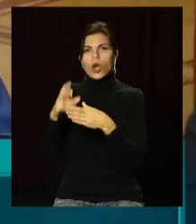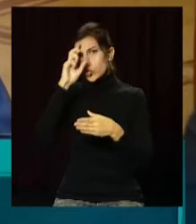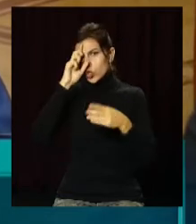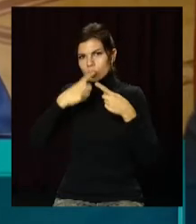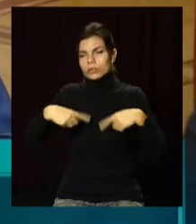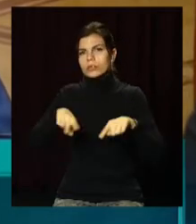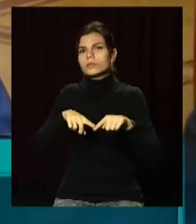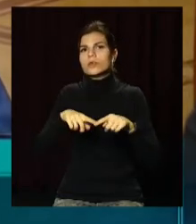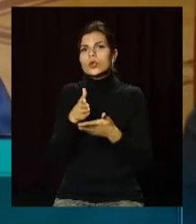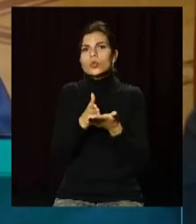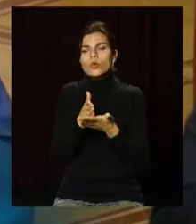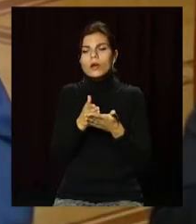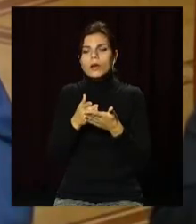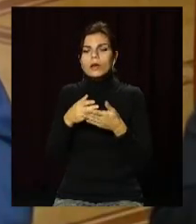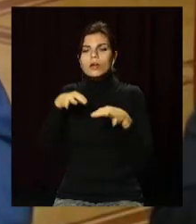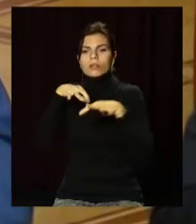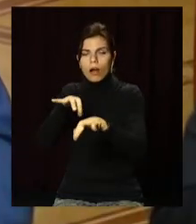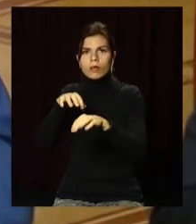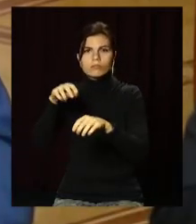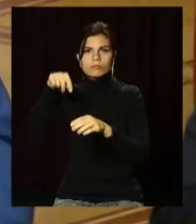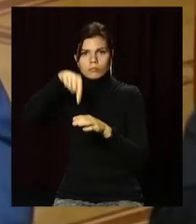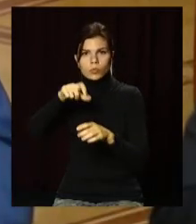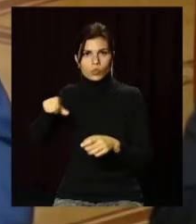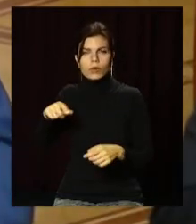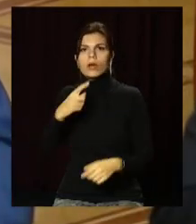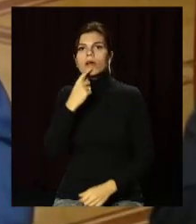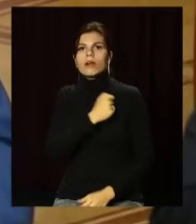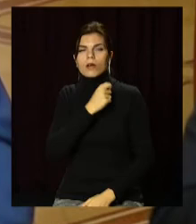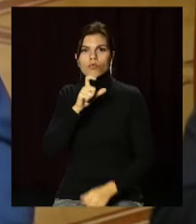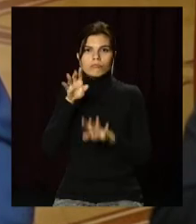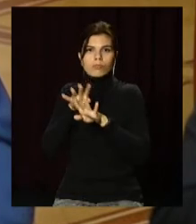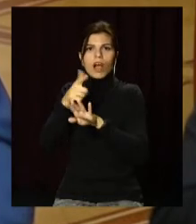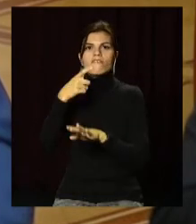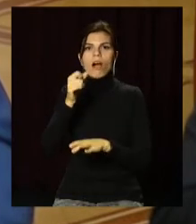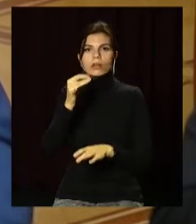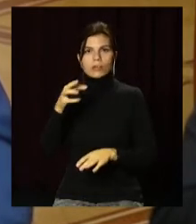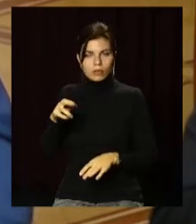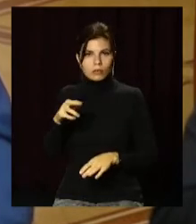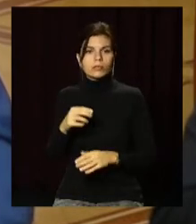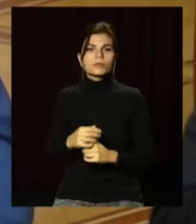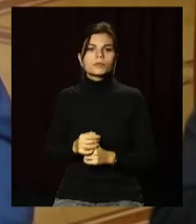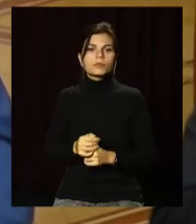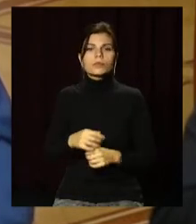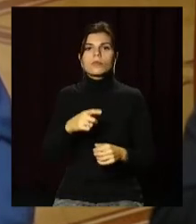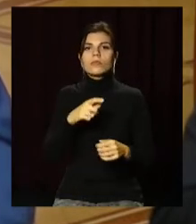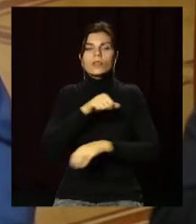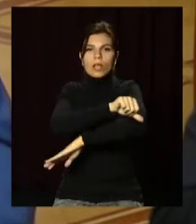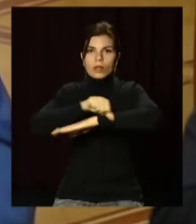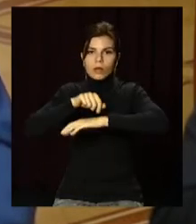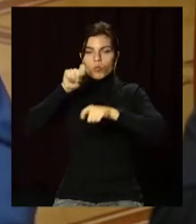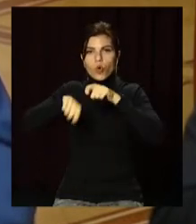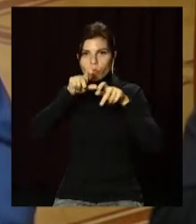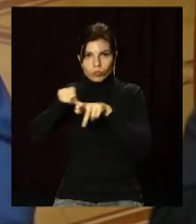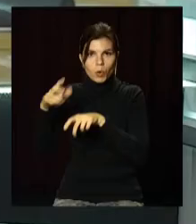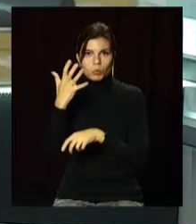спеціальної служби транспорту 600 осіб, Національної гвардії 4 тисячі 970 осіб, Держприкордонслужби 500